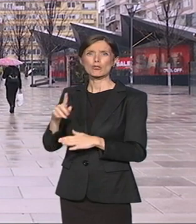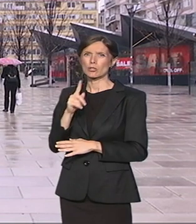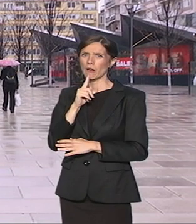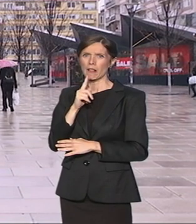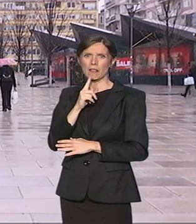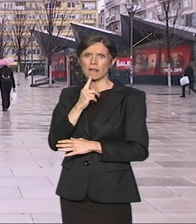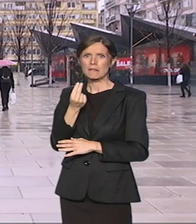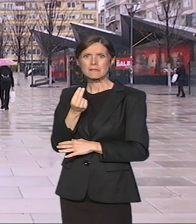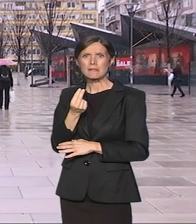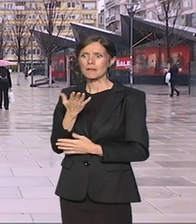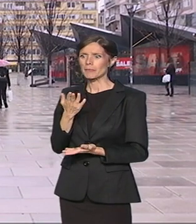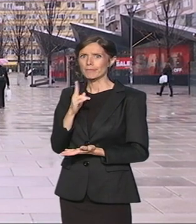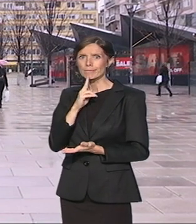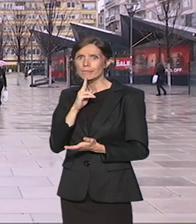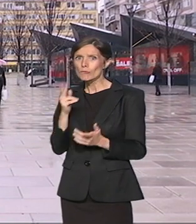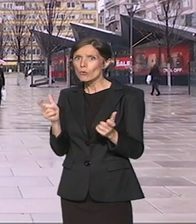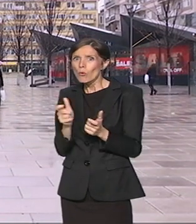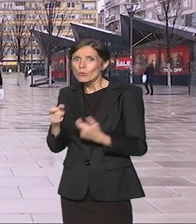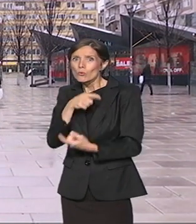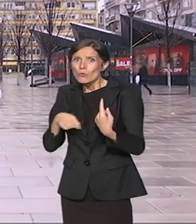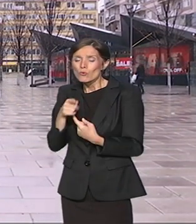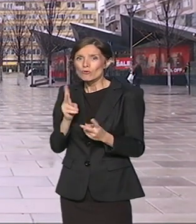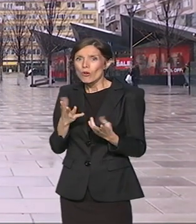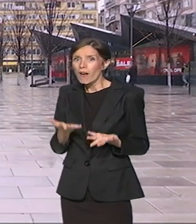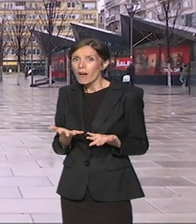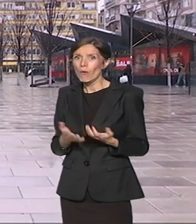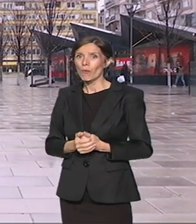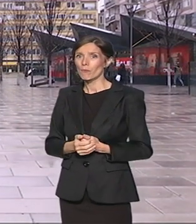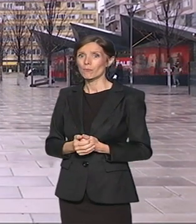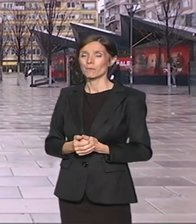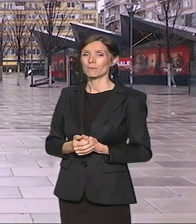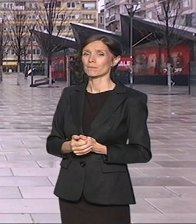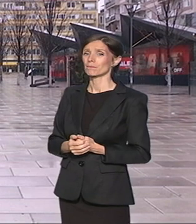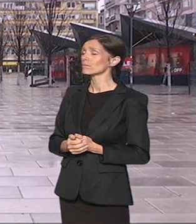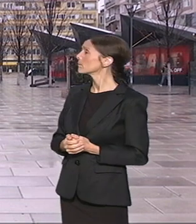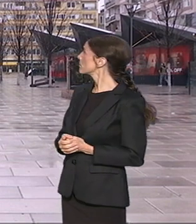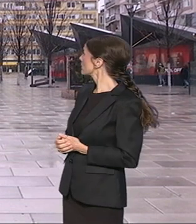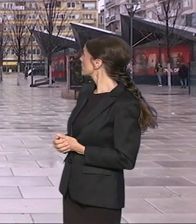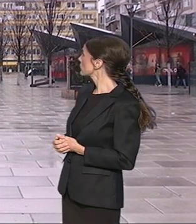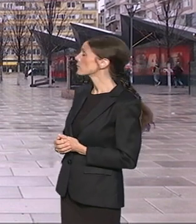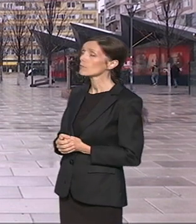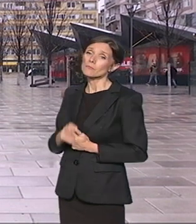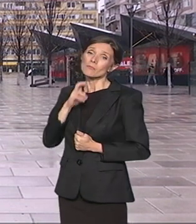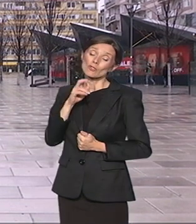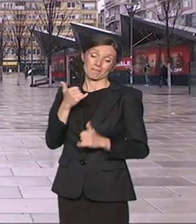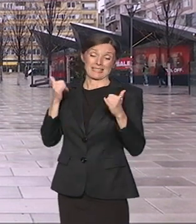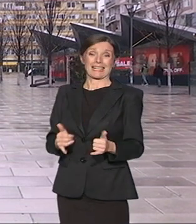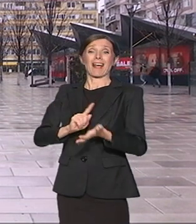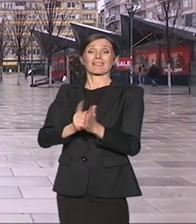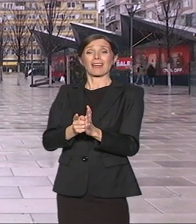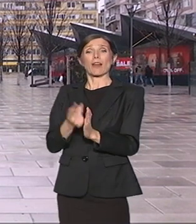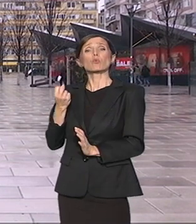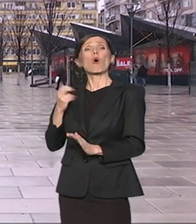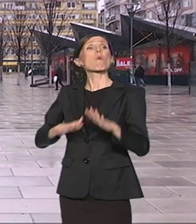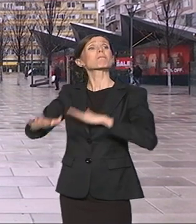sunarodnika u tolikom broju da biste mogli se družiti s njim. Pa u trenutno u Prištini